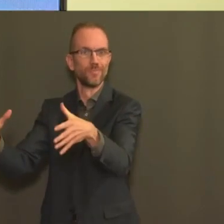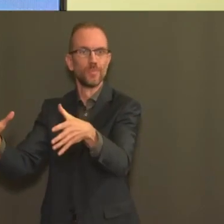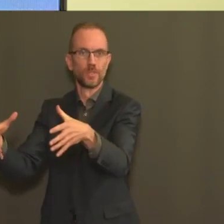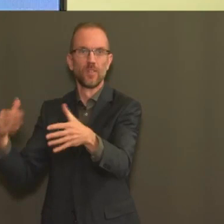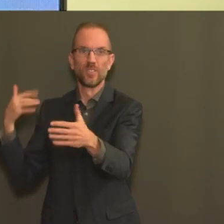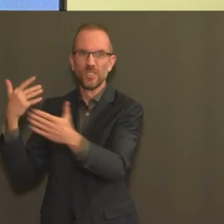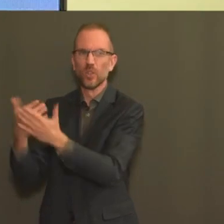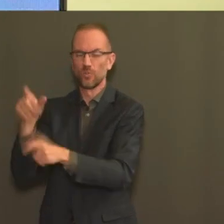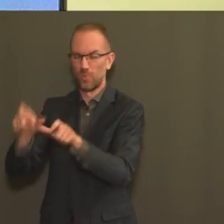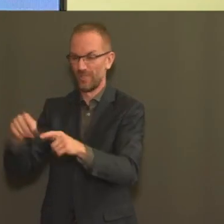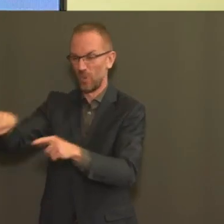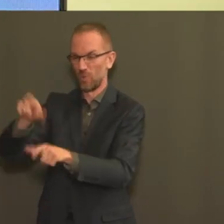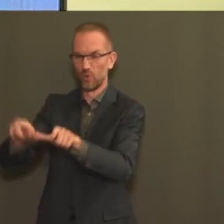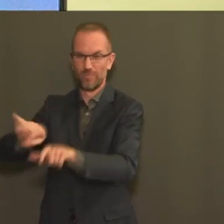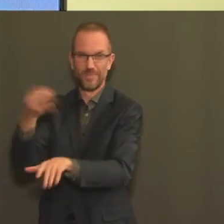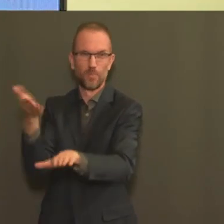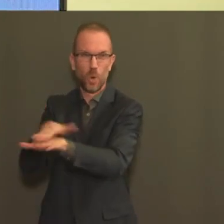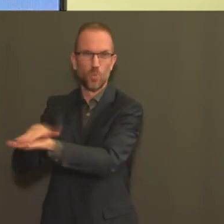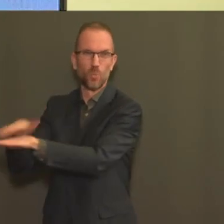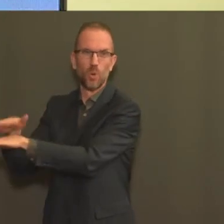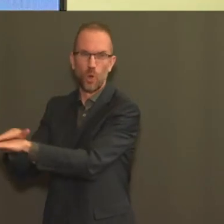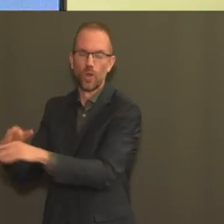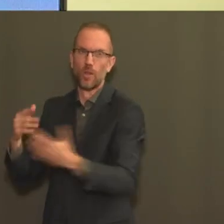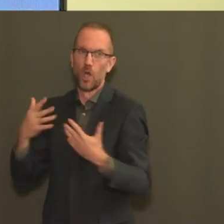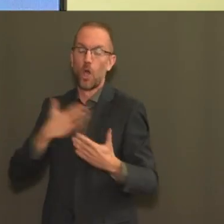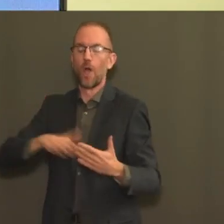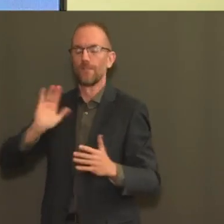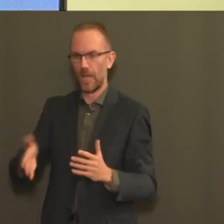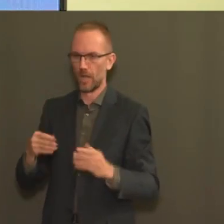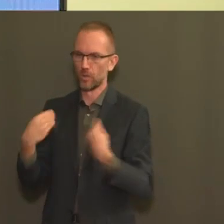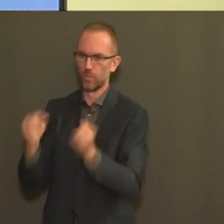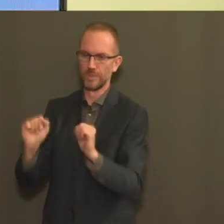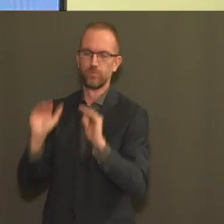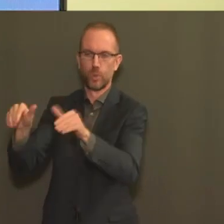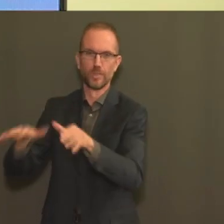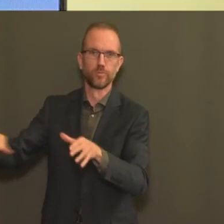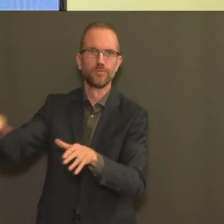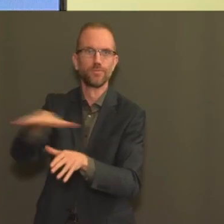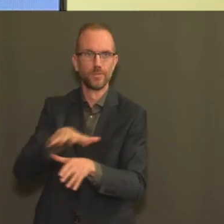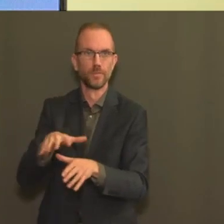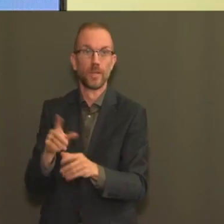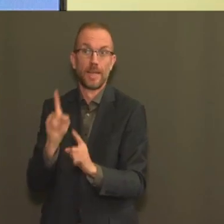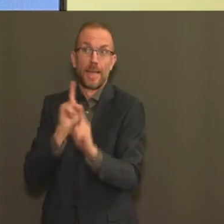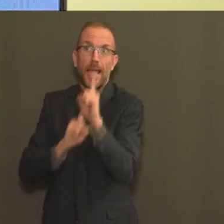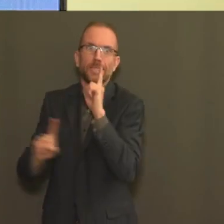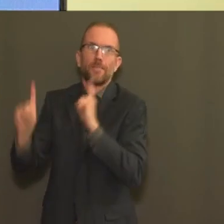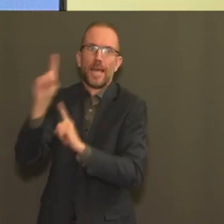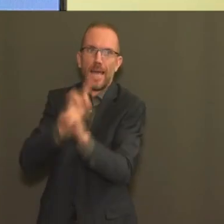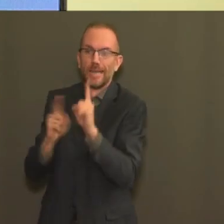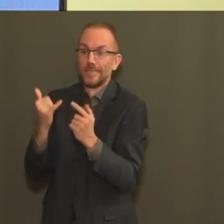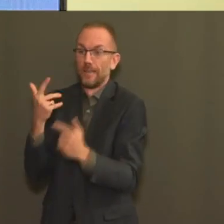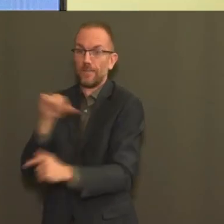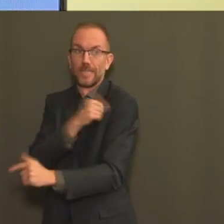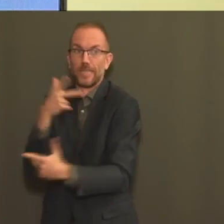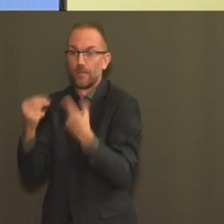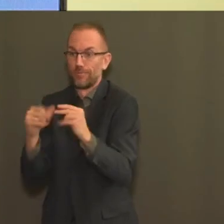pandémie. Nous espérons donc, si le vaccin montre une efficacité dans ce groupe d'âge aussi élevé,